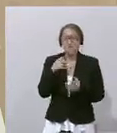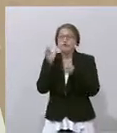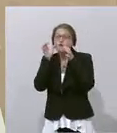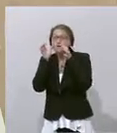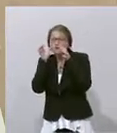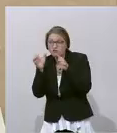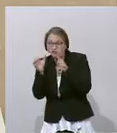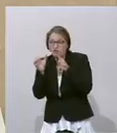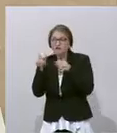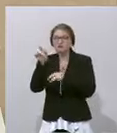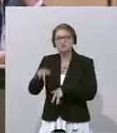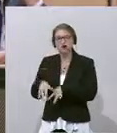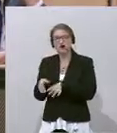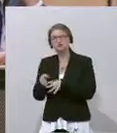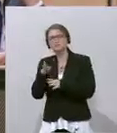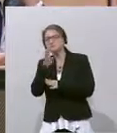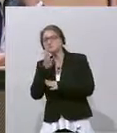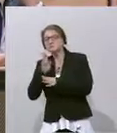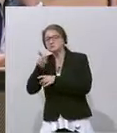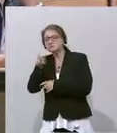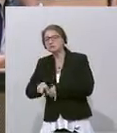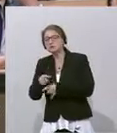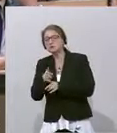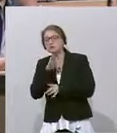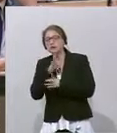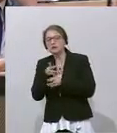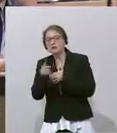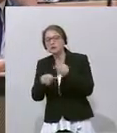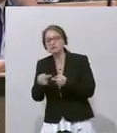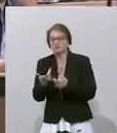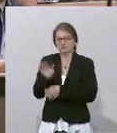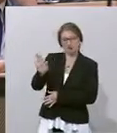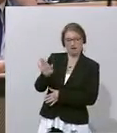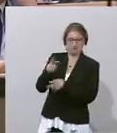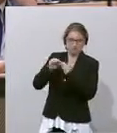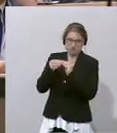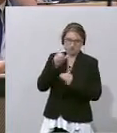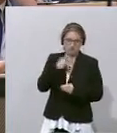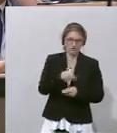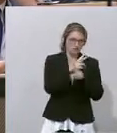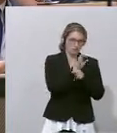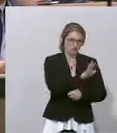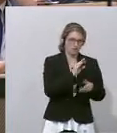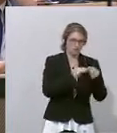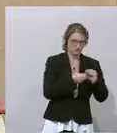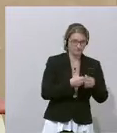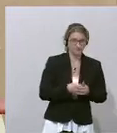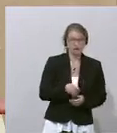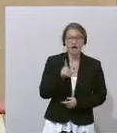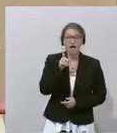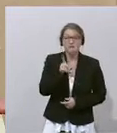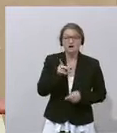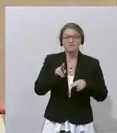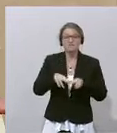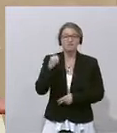ist es mehr Ihr Problem und kein Problem der Republik Österreich. Und es spricht einiges dafür. Sollte es aber einen False-Flag